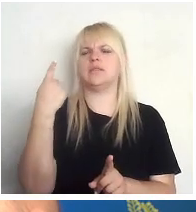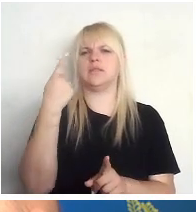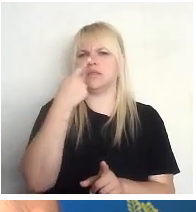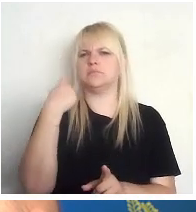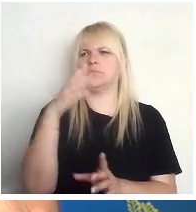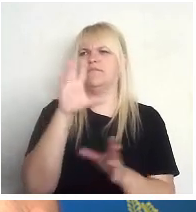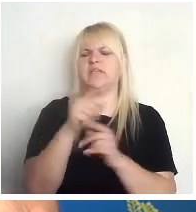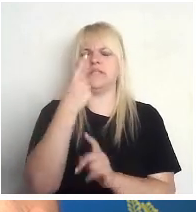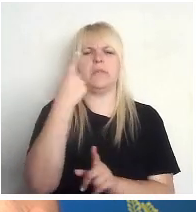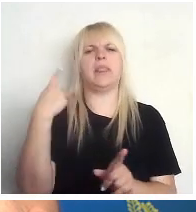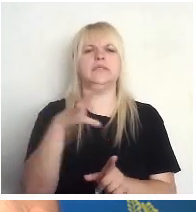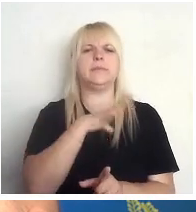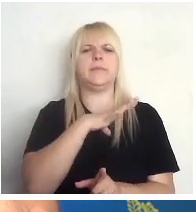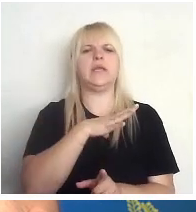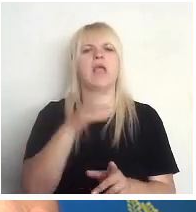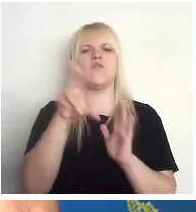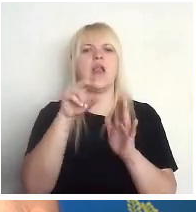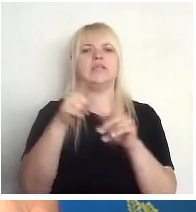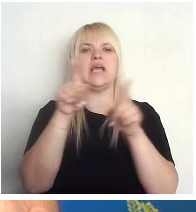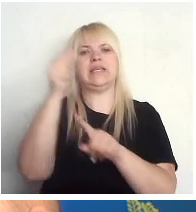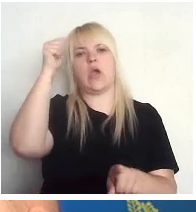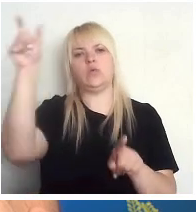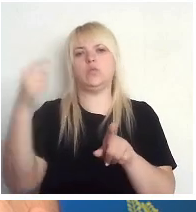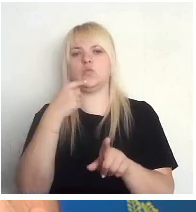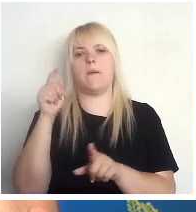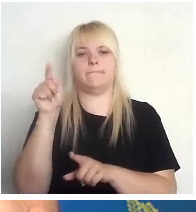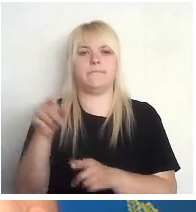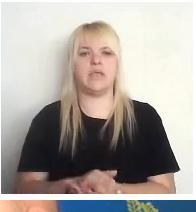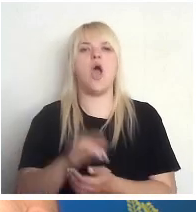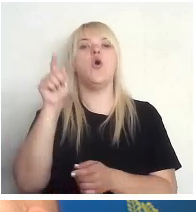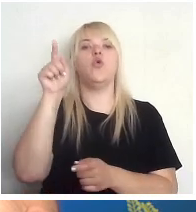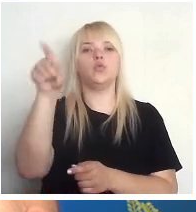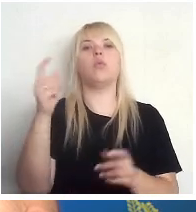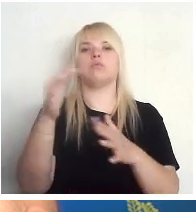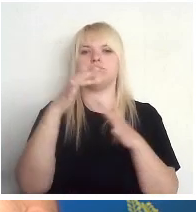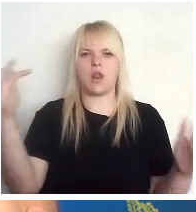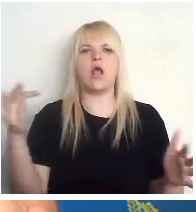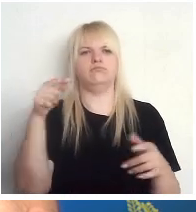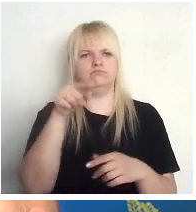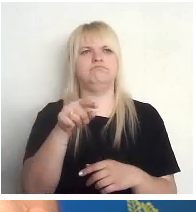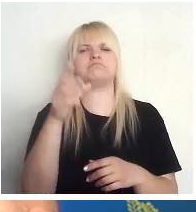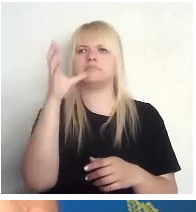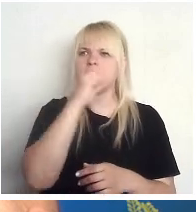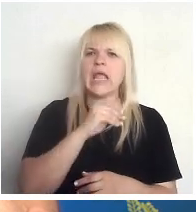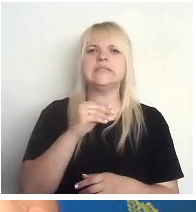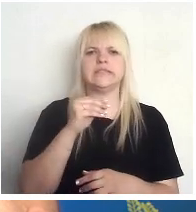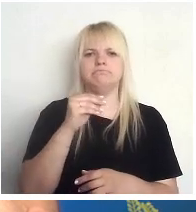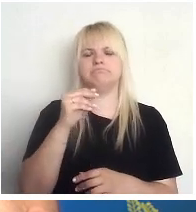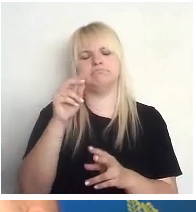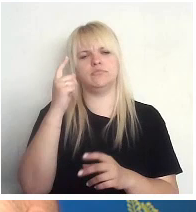pavisam nesen bija vēlēšana ar Igaunijā un Somijā. Un tur tiek plaši izskatīta tāda iespēja, kā